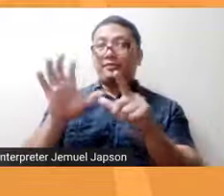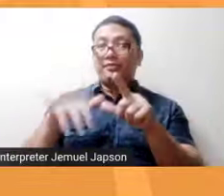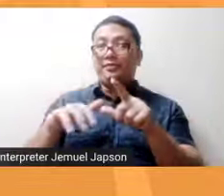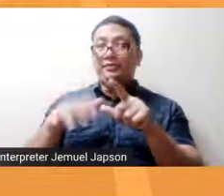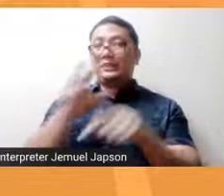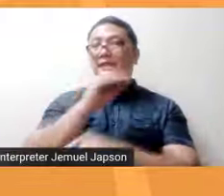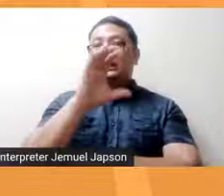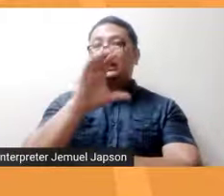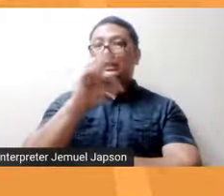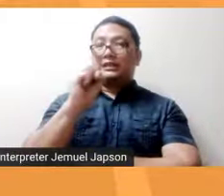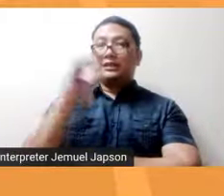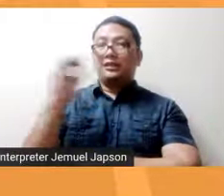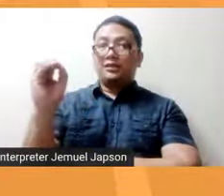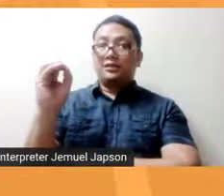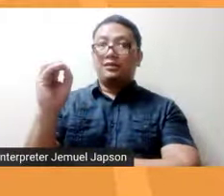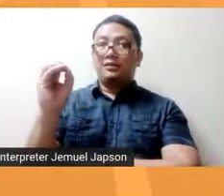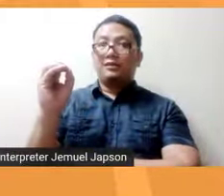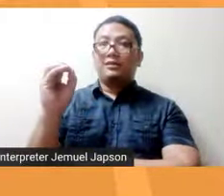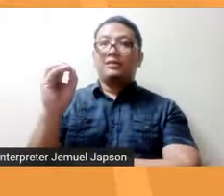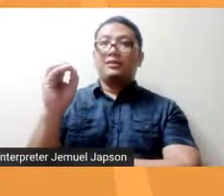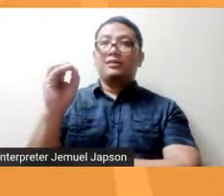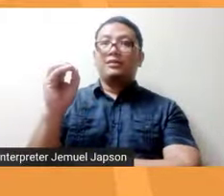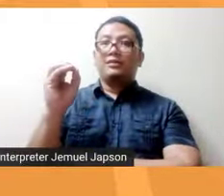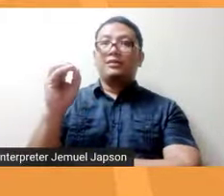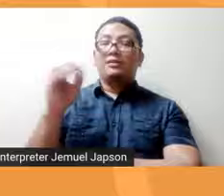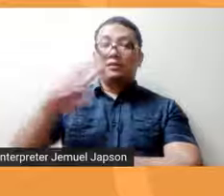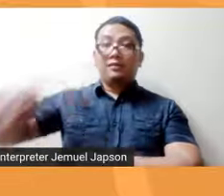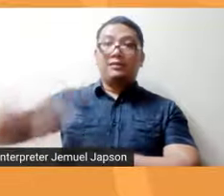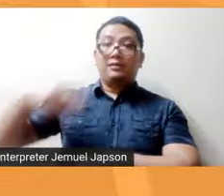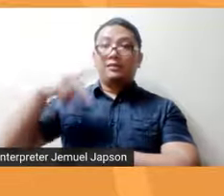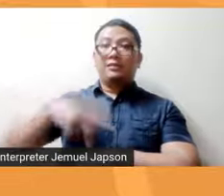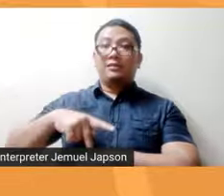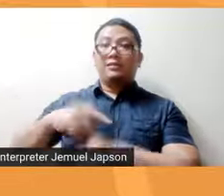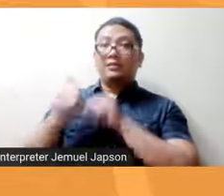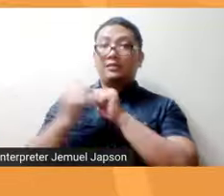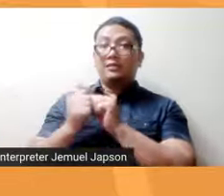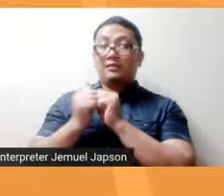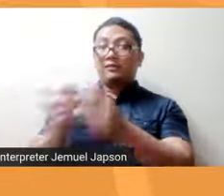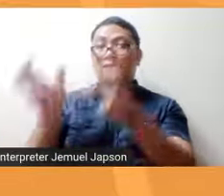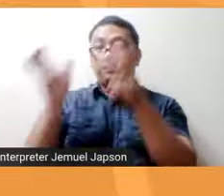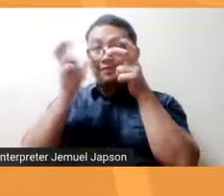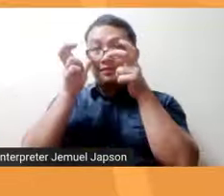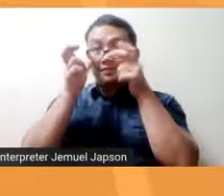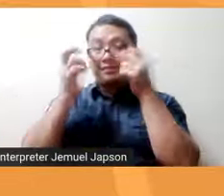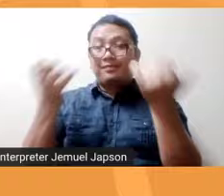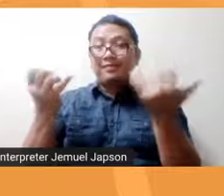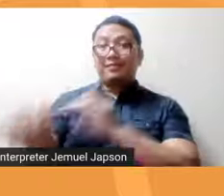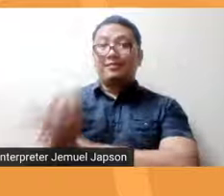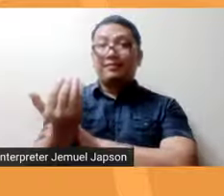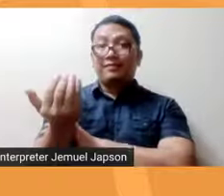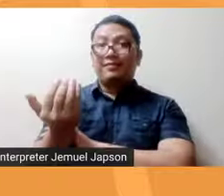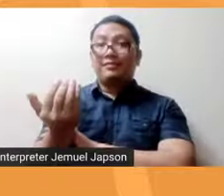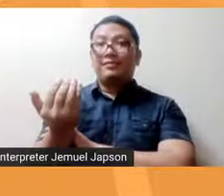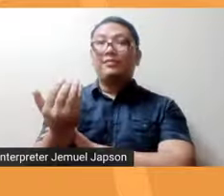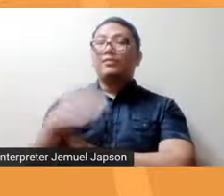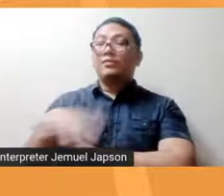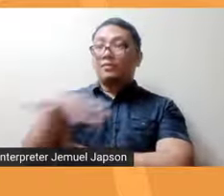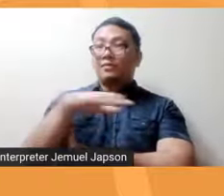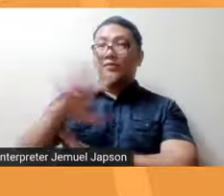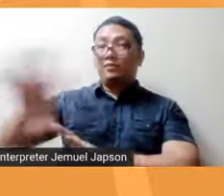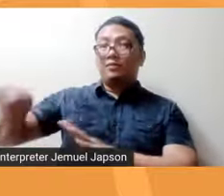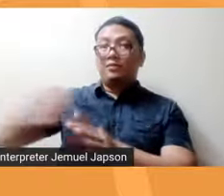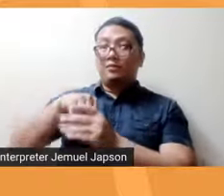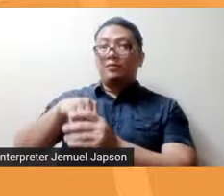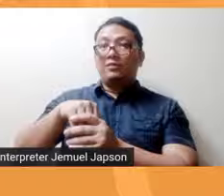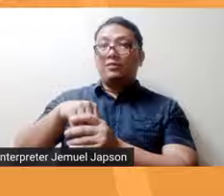civil society organizations sa Pilipinas na kasamang nakinig ng episode natin ngayong umaga na gustong sumalis sa ating